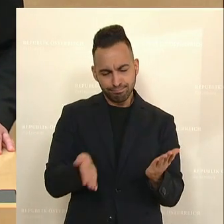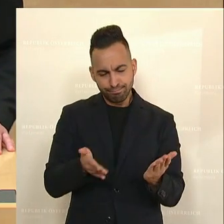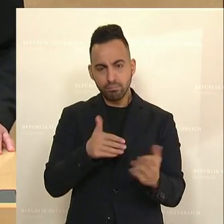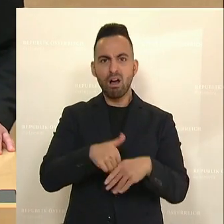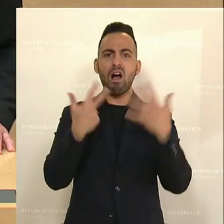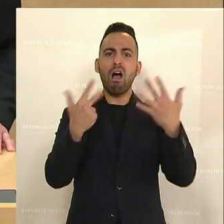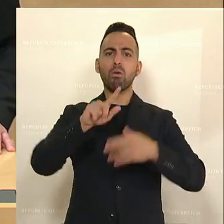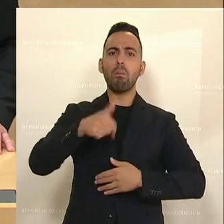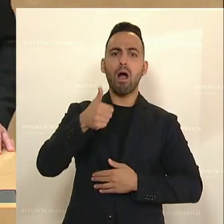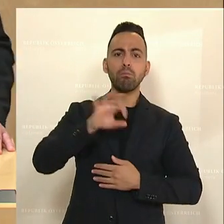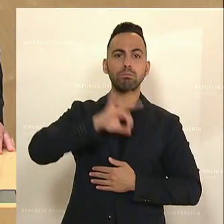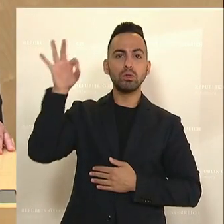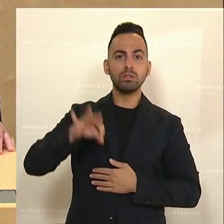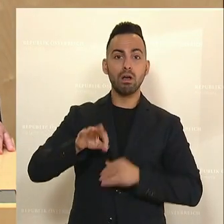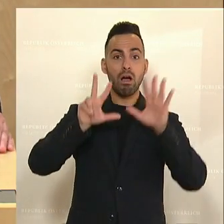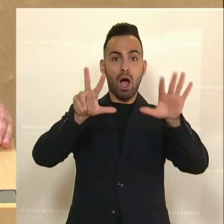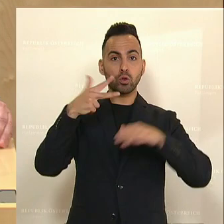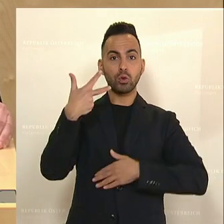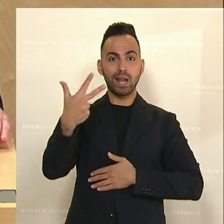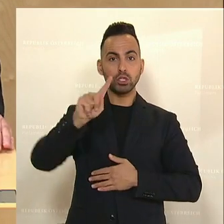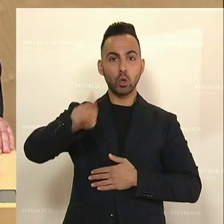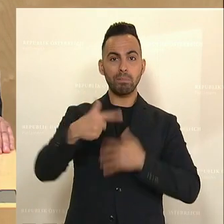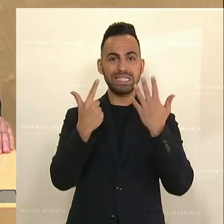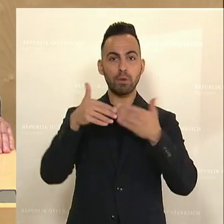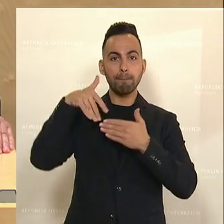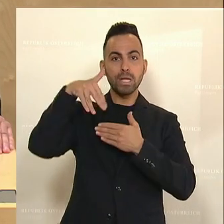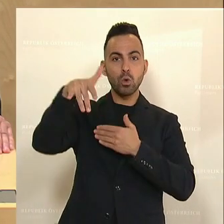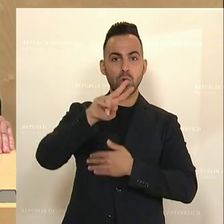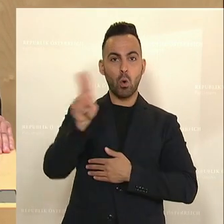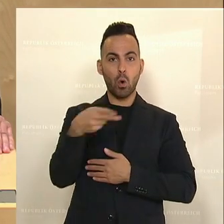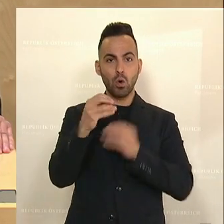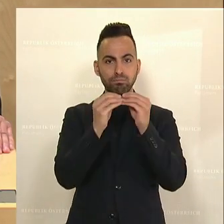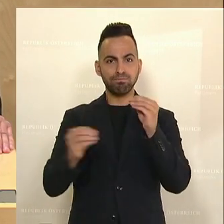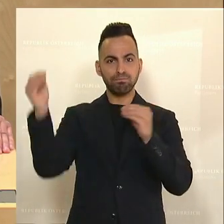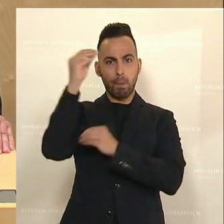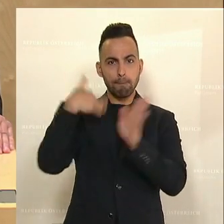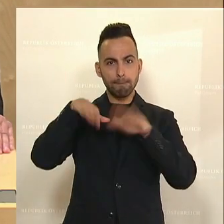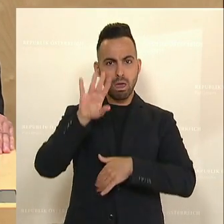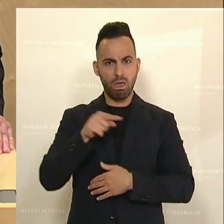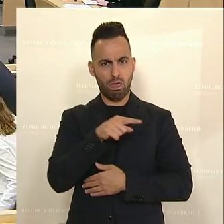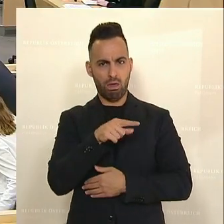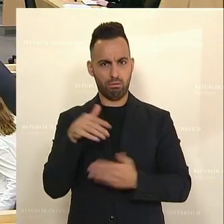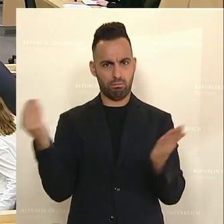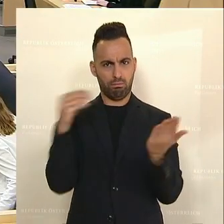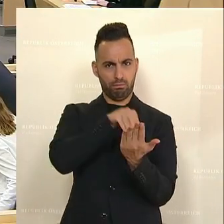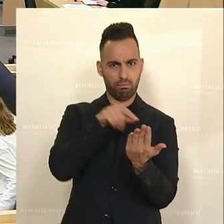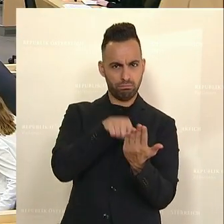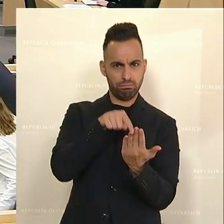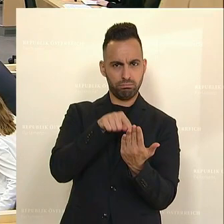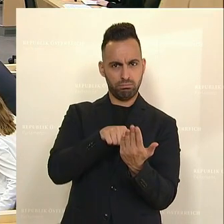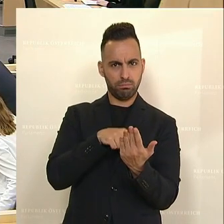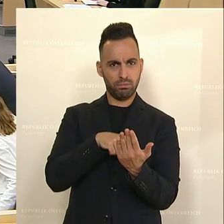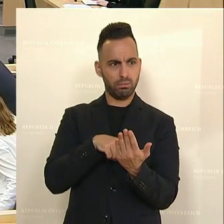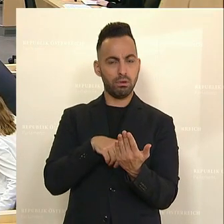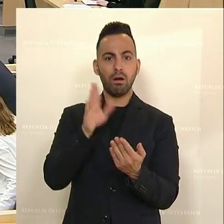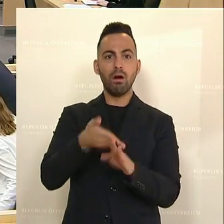,1 Prozent oder 38,7 Millionen im Budget enthalten. Und Sie machen das eigentlich, was